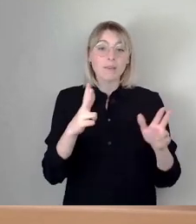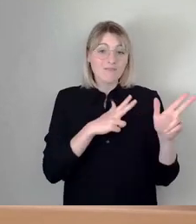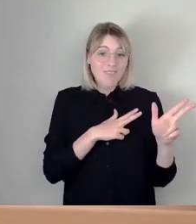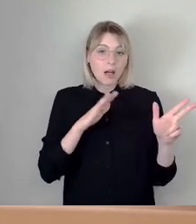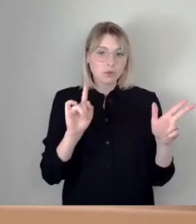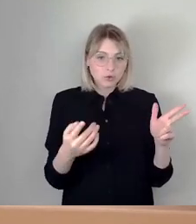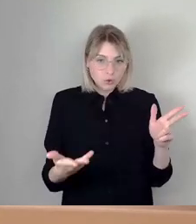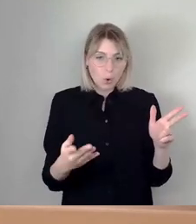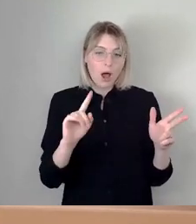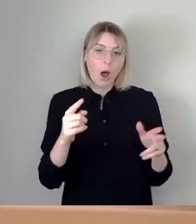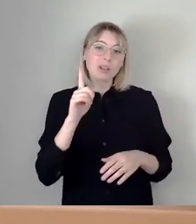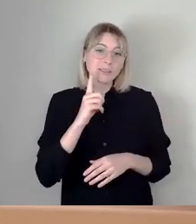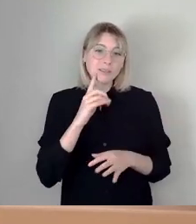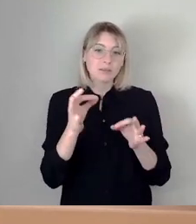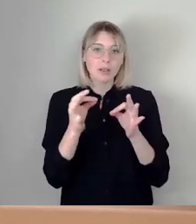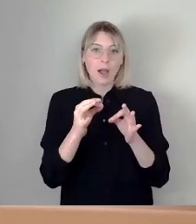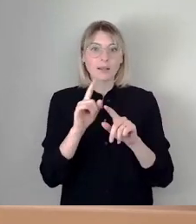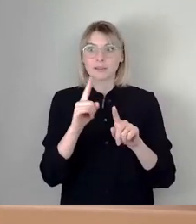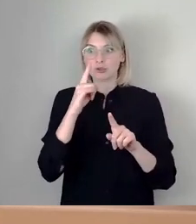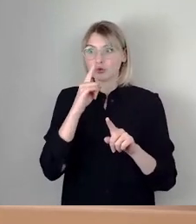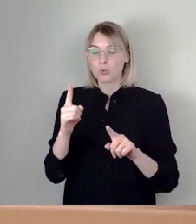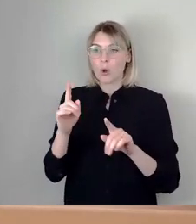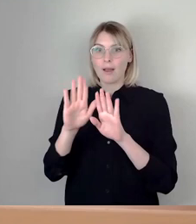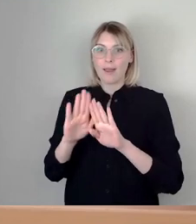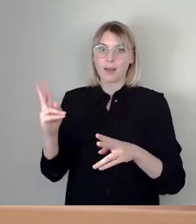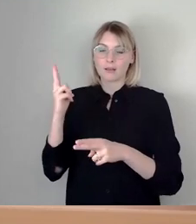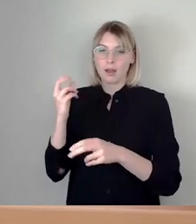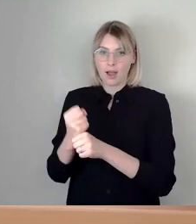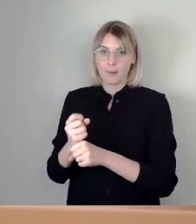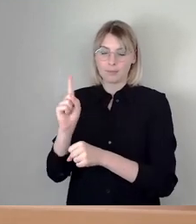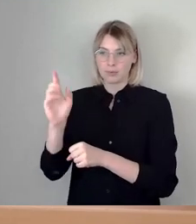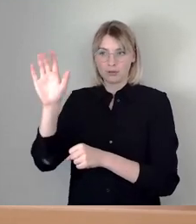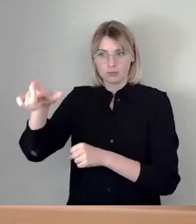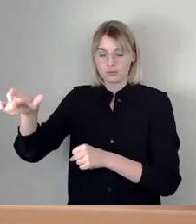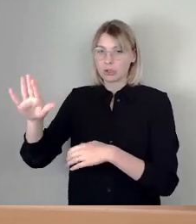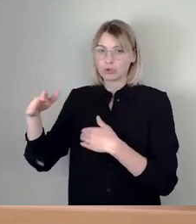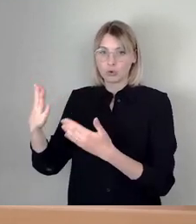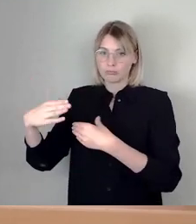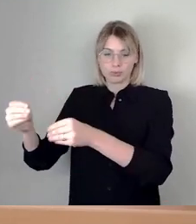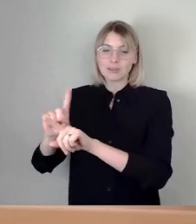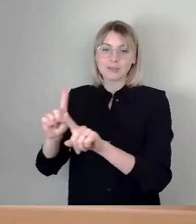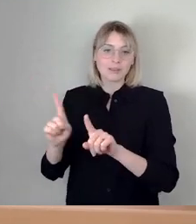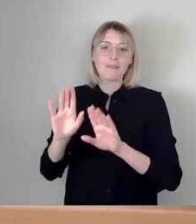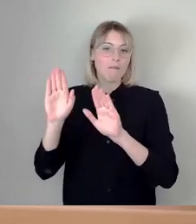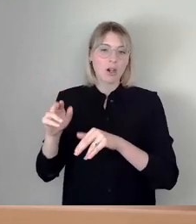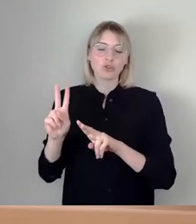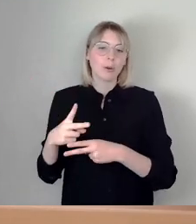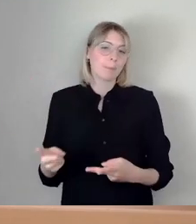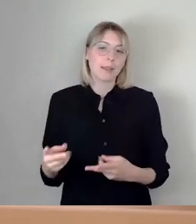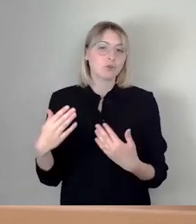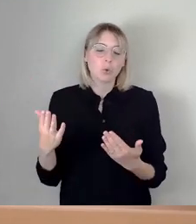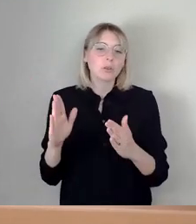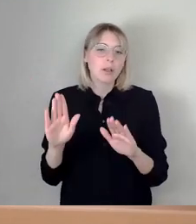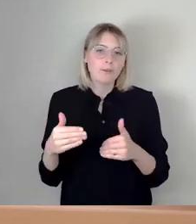wir die Aufgabe den Ehrenamtlichen überlassen wollen. Das wäre auch unfair und falsch. Also wir tun das mit sehr, sehr hohen